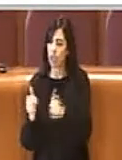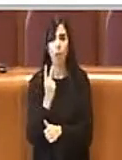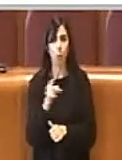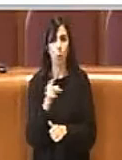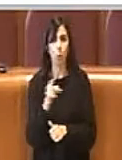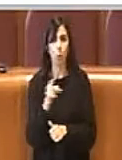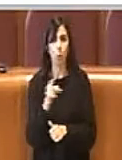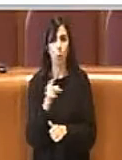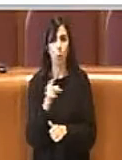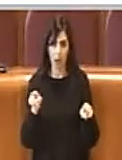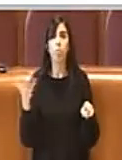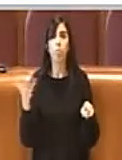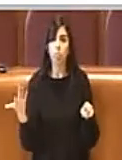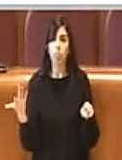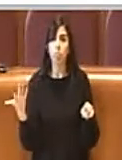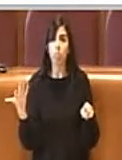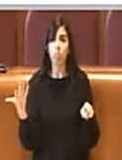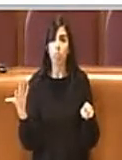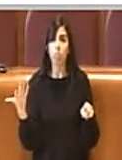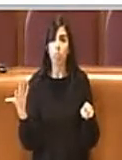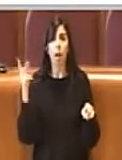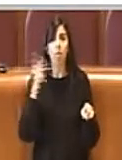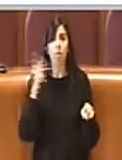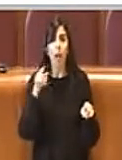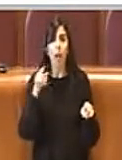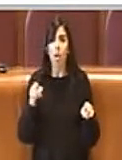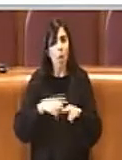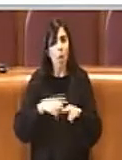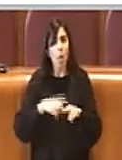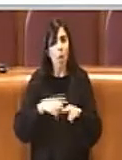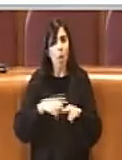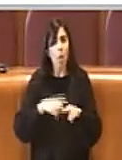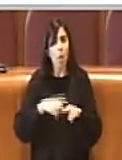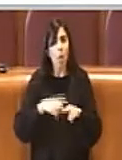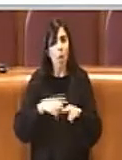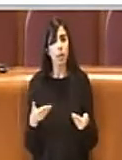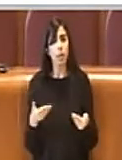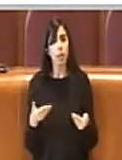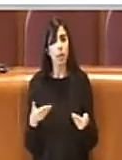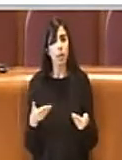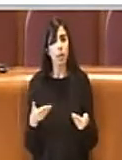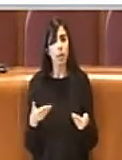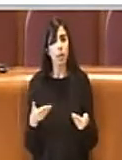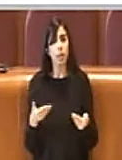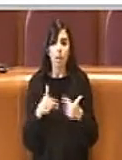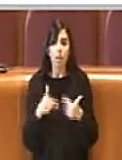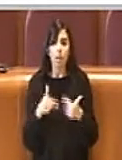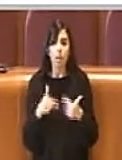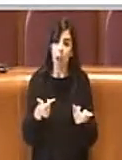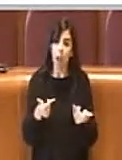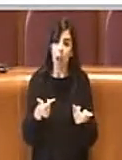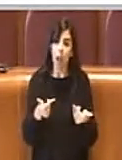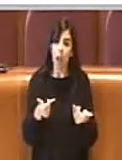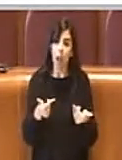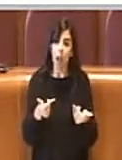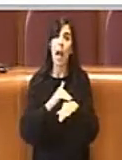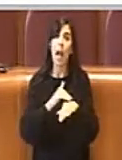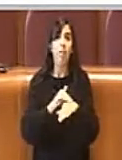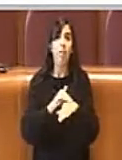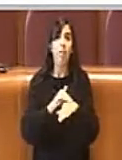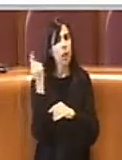che di fatto potrebbero duplicare o rendere anche più difficile eh l'erogazione di quel di quel